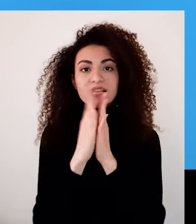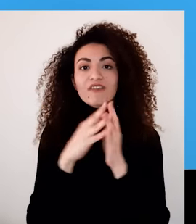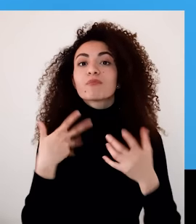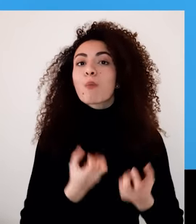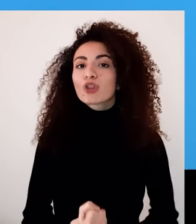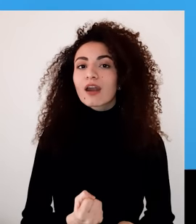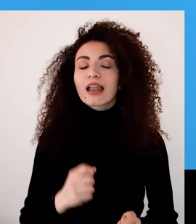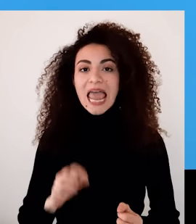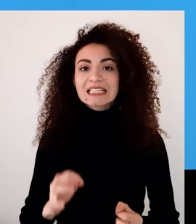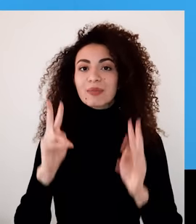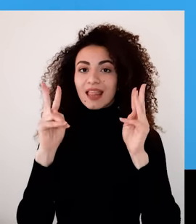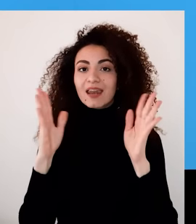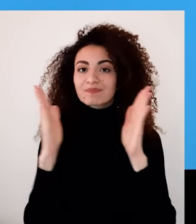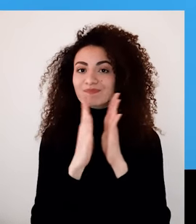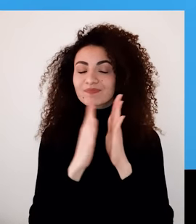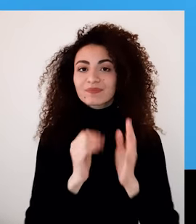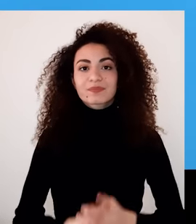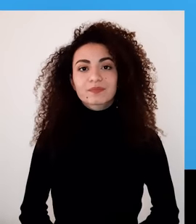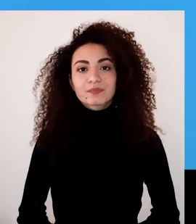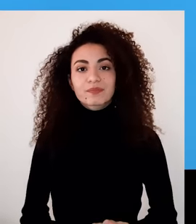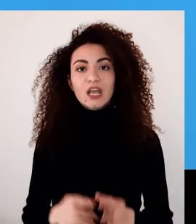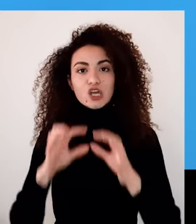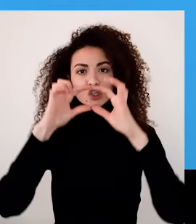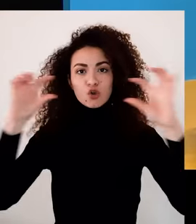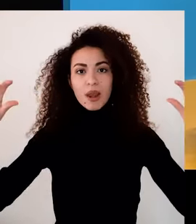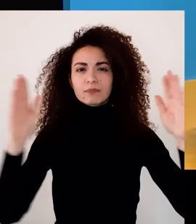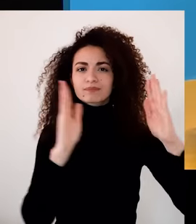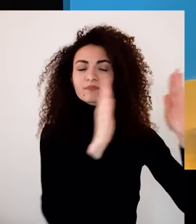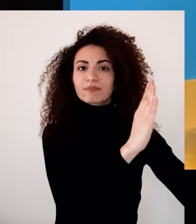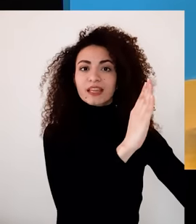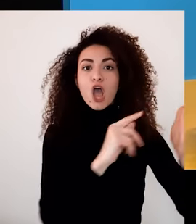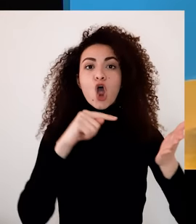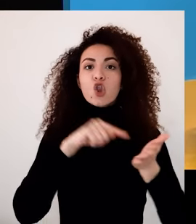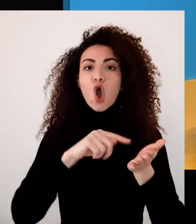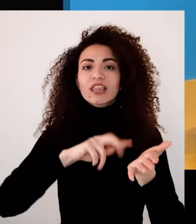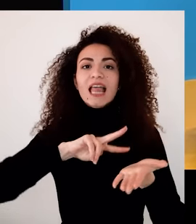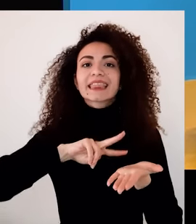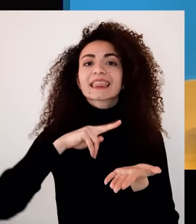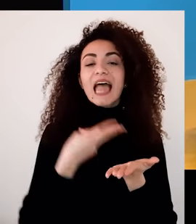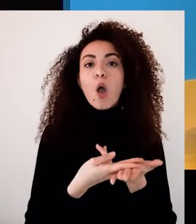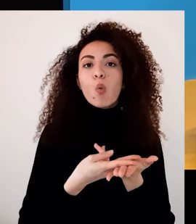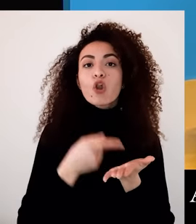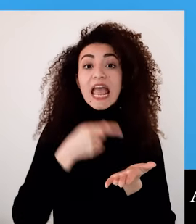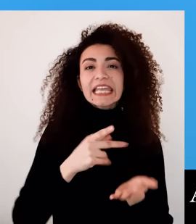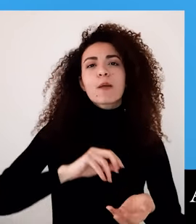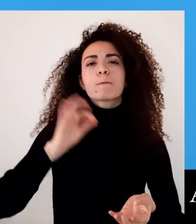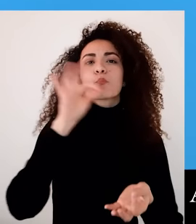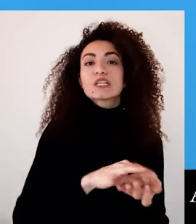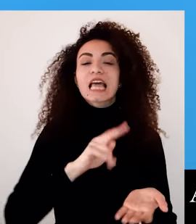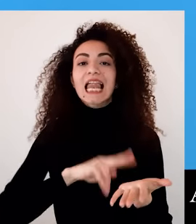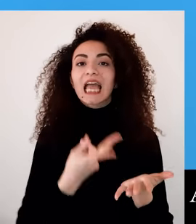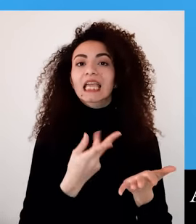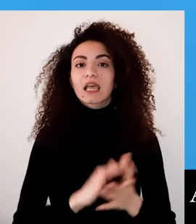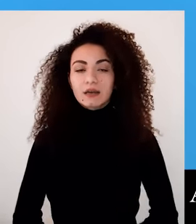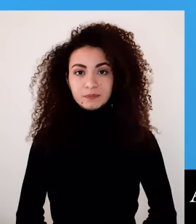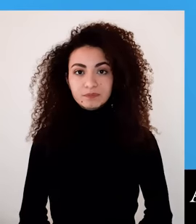أي ضرورة إيجاد دعم لتحقيق الأهداف للطموحة نقطة التحول قد تقلب المعادلة وهون بعدنا